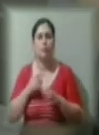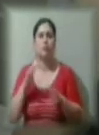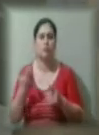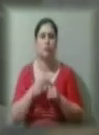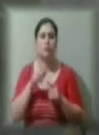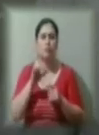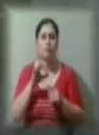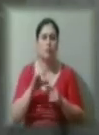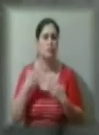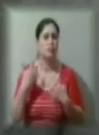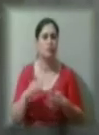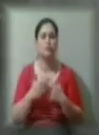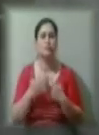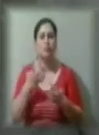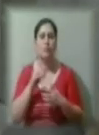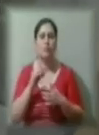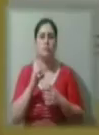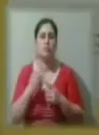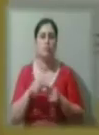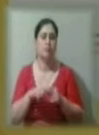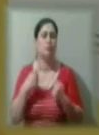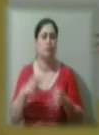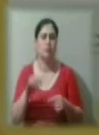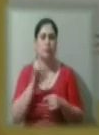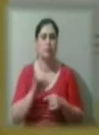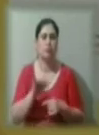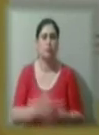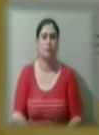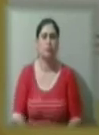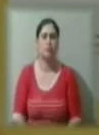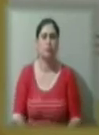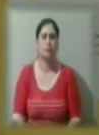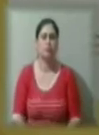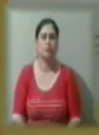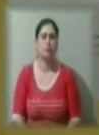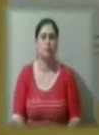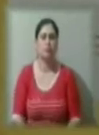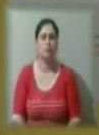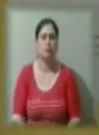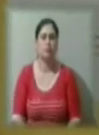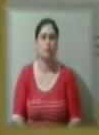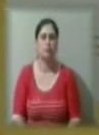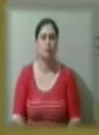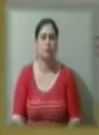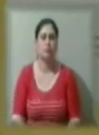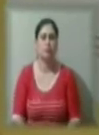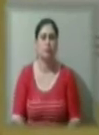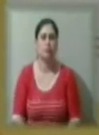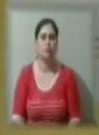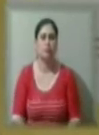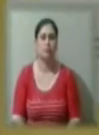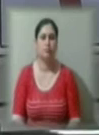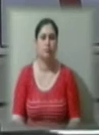Ну а якщо масово, то це вже інша історія. Ілля Контішев, Еріка Авдєєва, Ігор Печенко, Владислав Купрєєв. Новини на Суспільному.